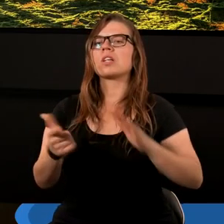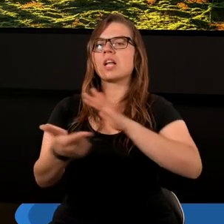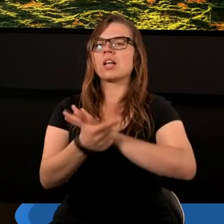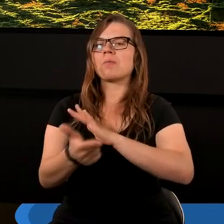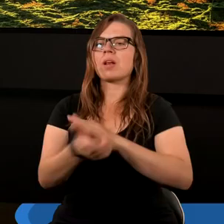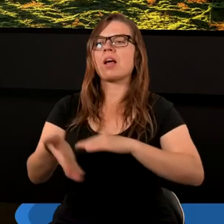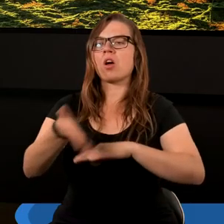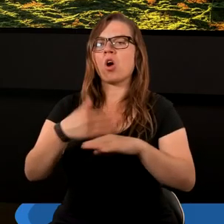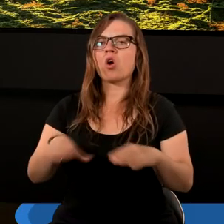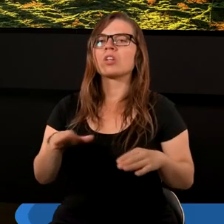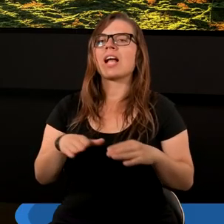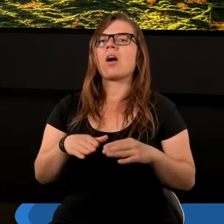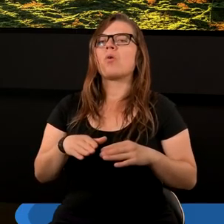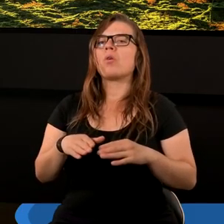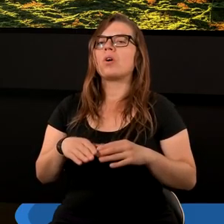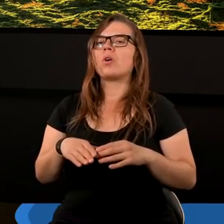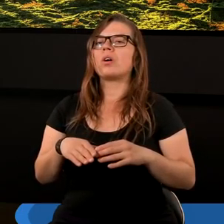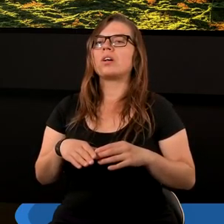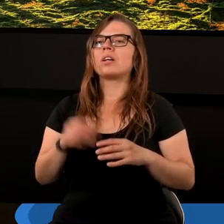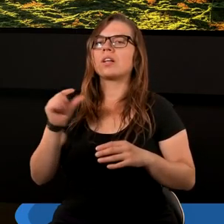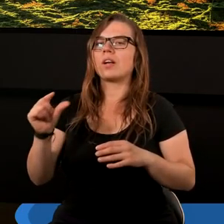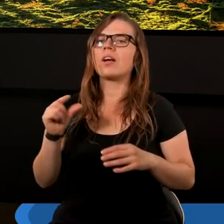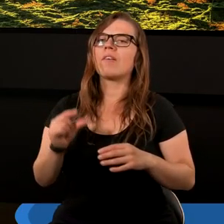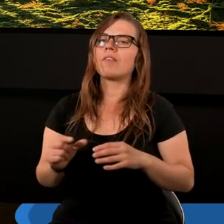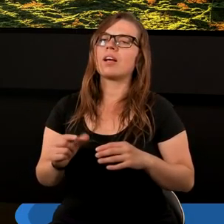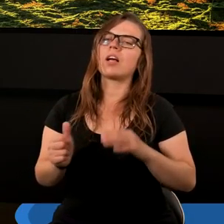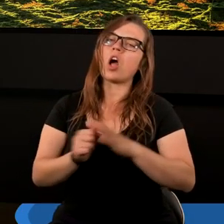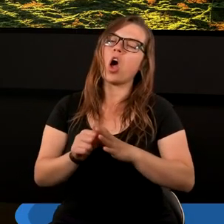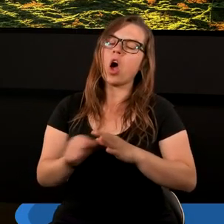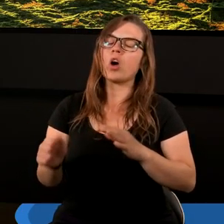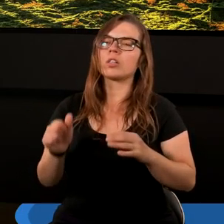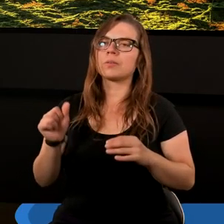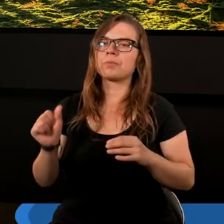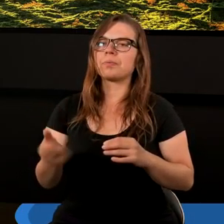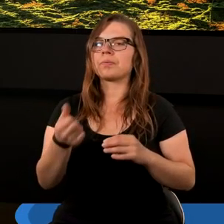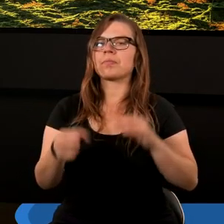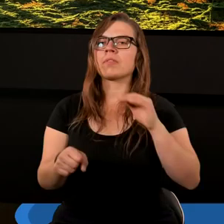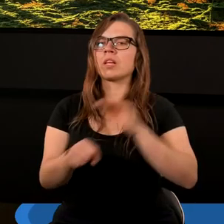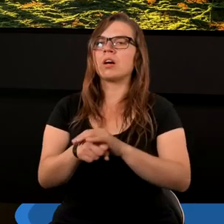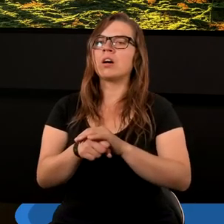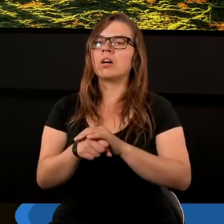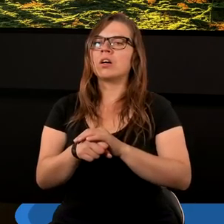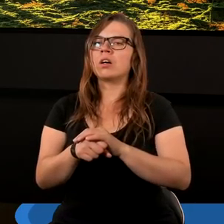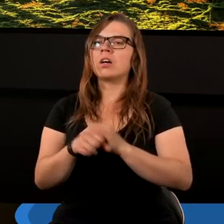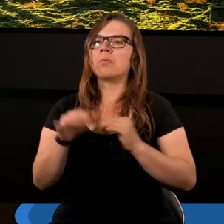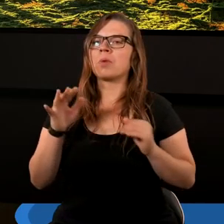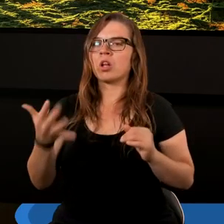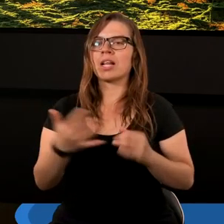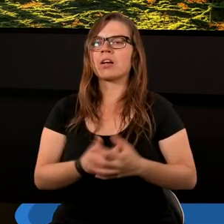z siedemnastego rozdziału wersety od pierwszego do